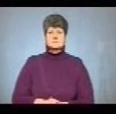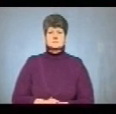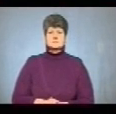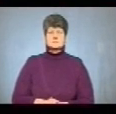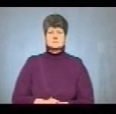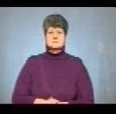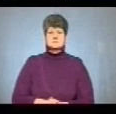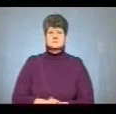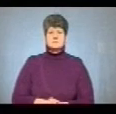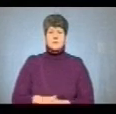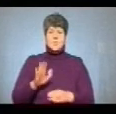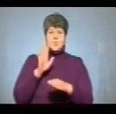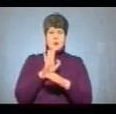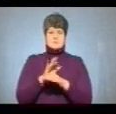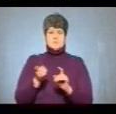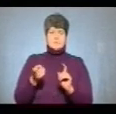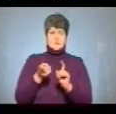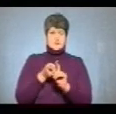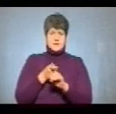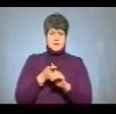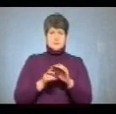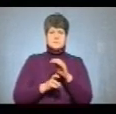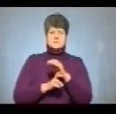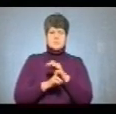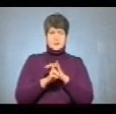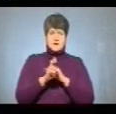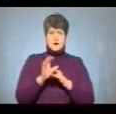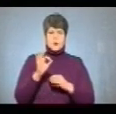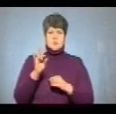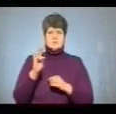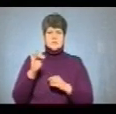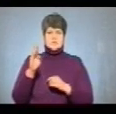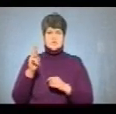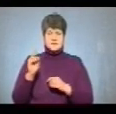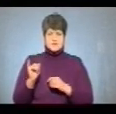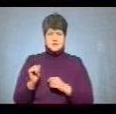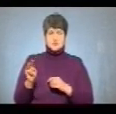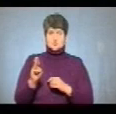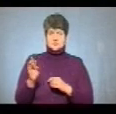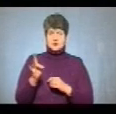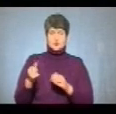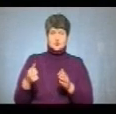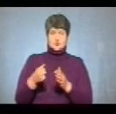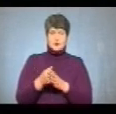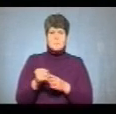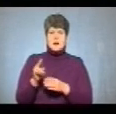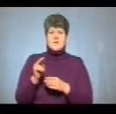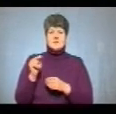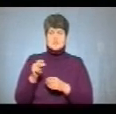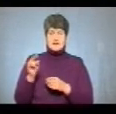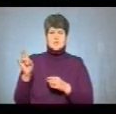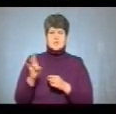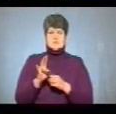Указ про приєднання парафію спіння Пресвітої Богородиці села Онишківці Шумського району до Православної церкви України.